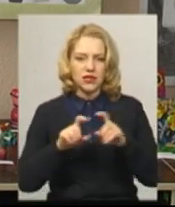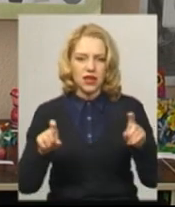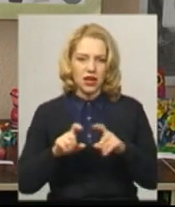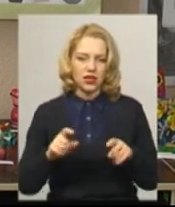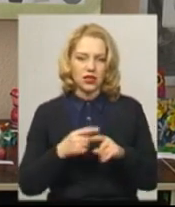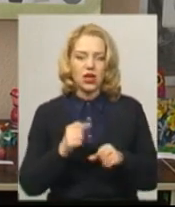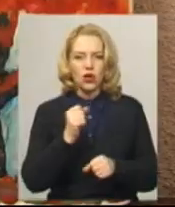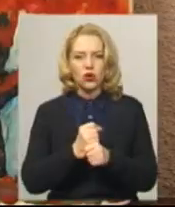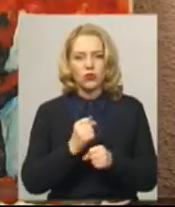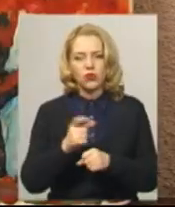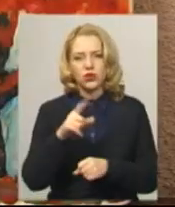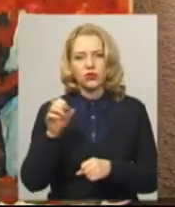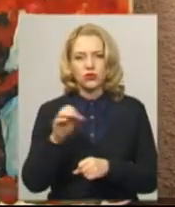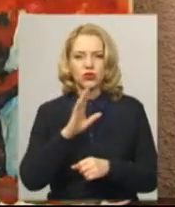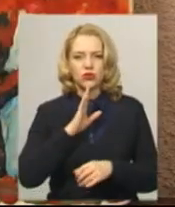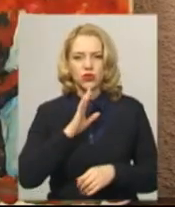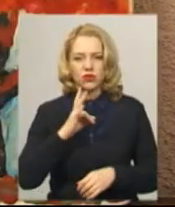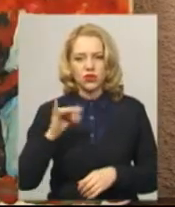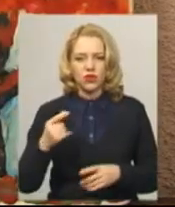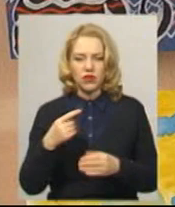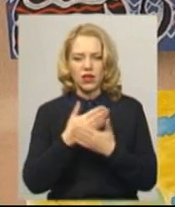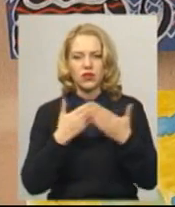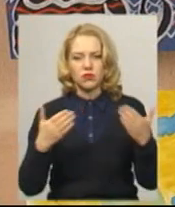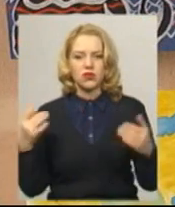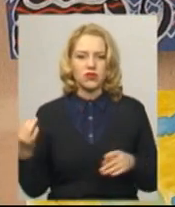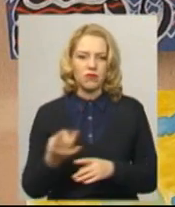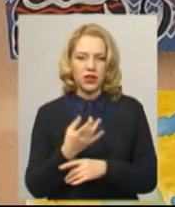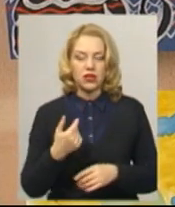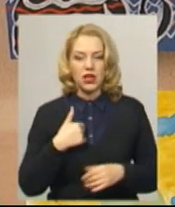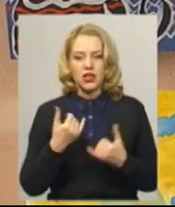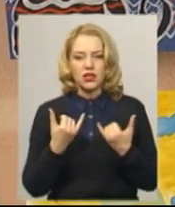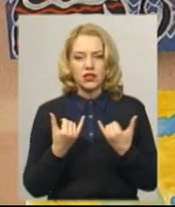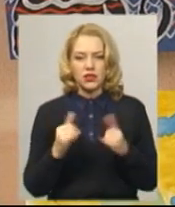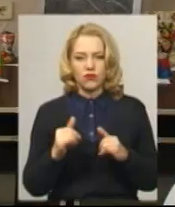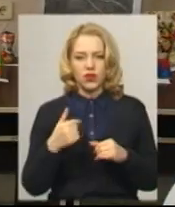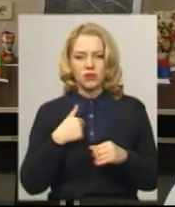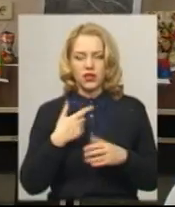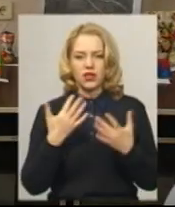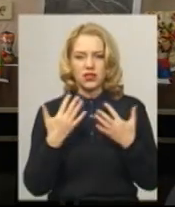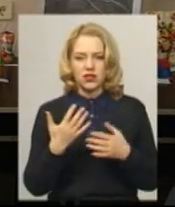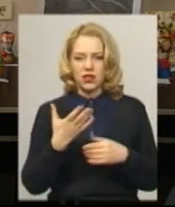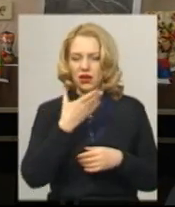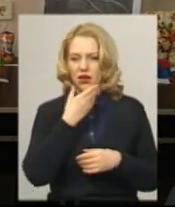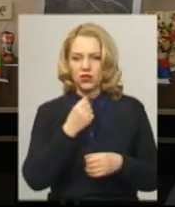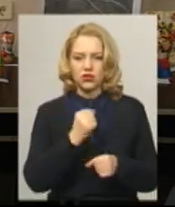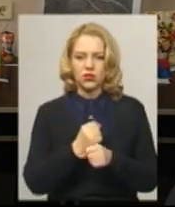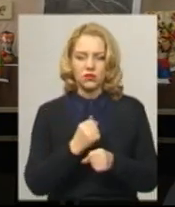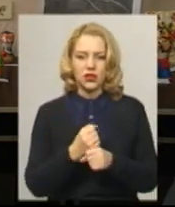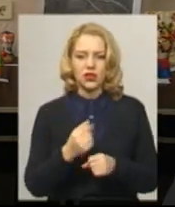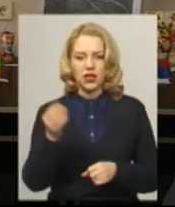роботи сонячної дівчини в них експонуються вперше. Ви знаєте, звичайно здивували, вони це настільки гарно зробили і